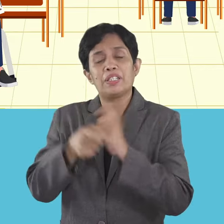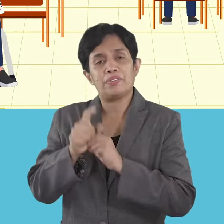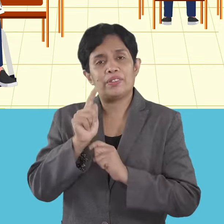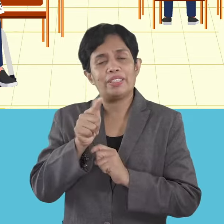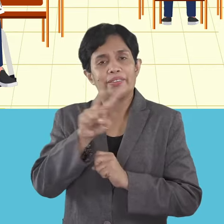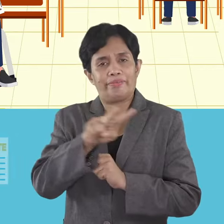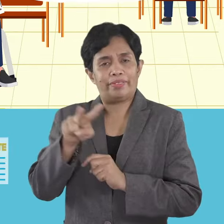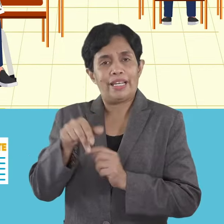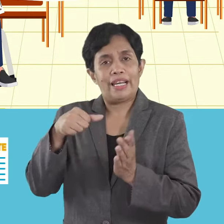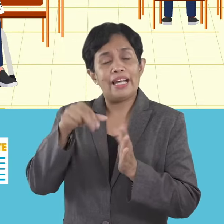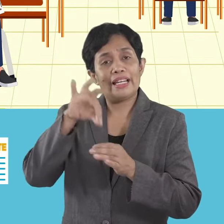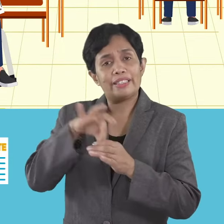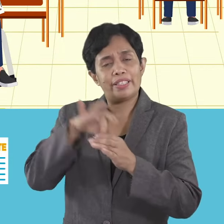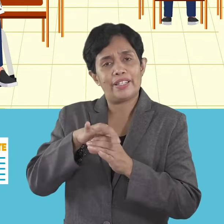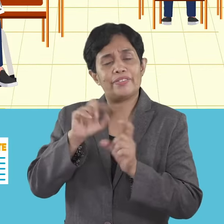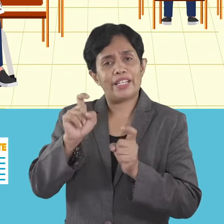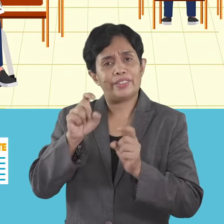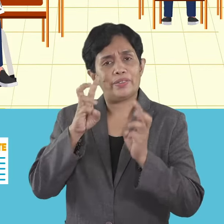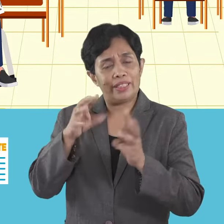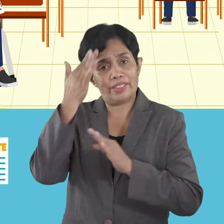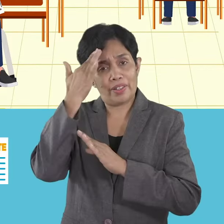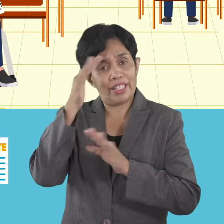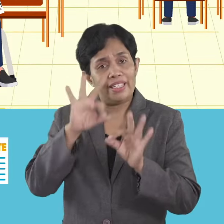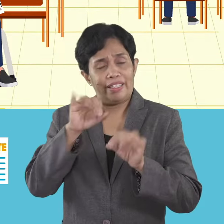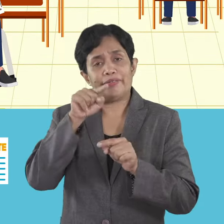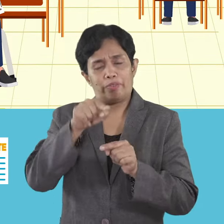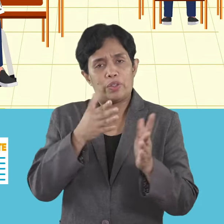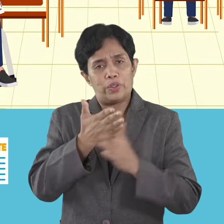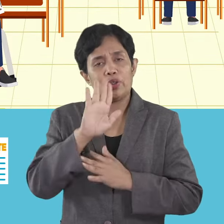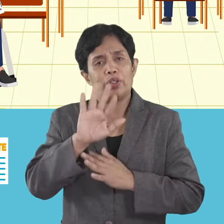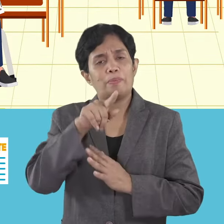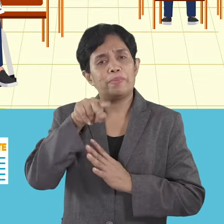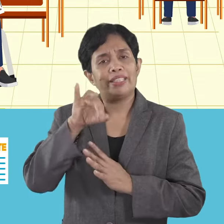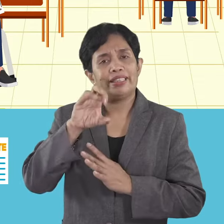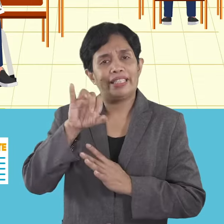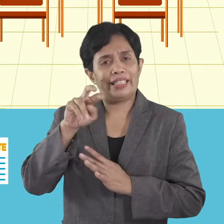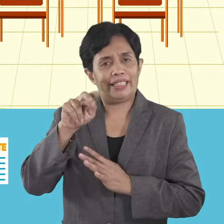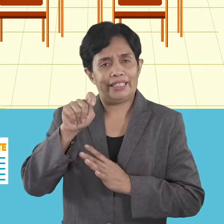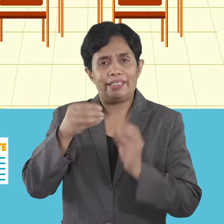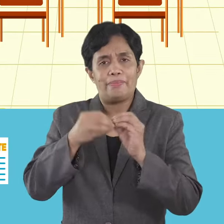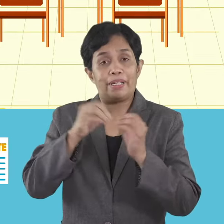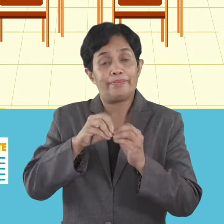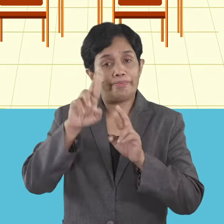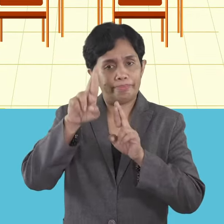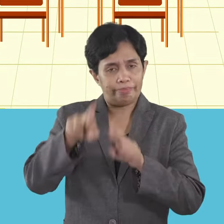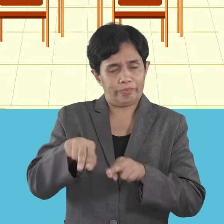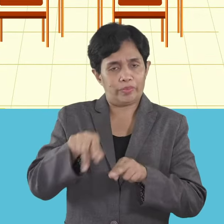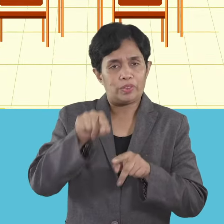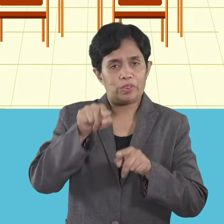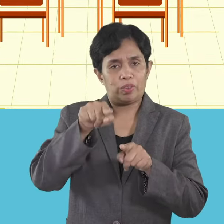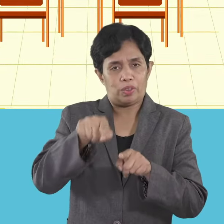giusab ang imong room assignment para sa 2,022 ng eleksyon. Ugang labing paspas nga paagi para may bala ni